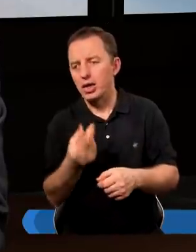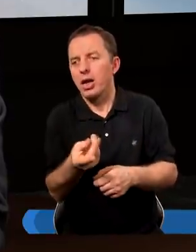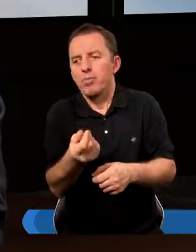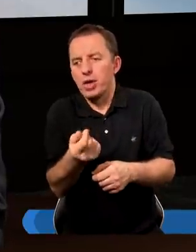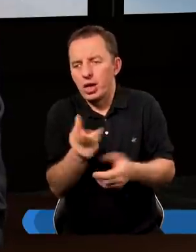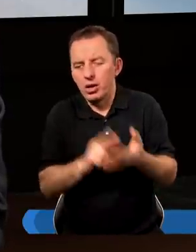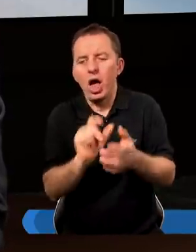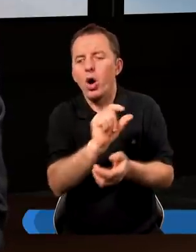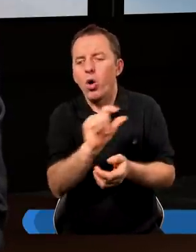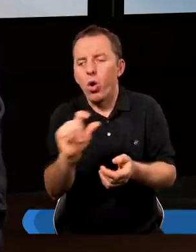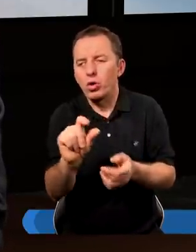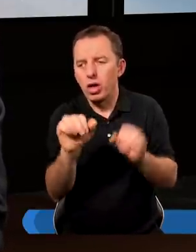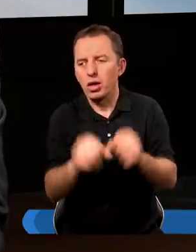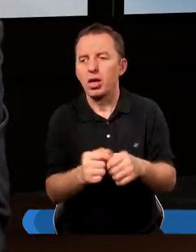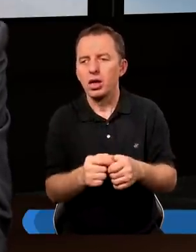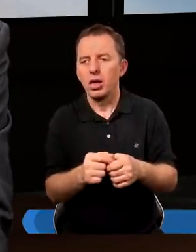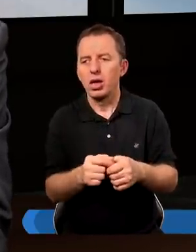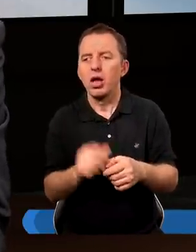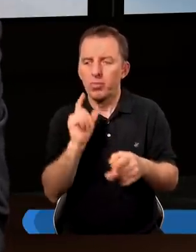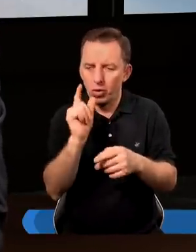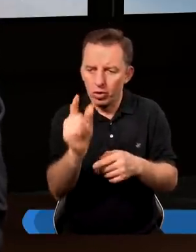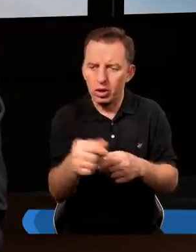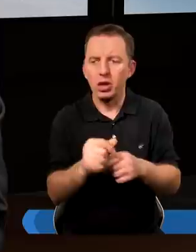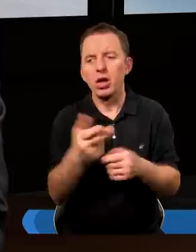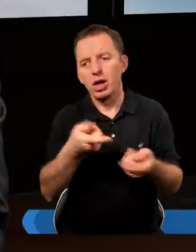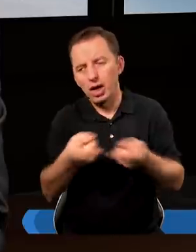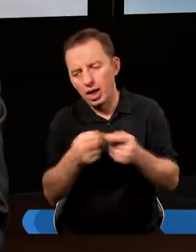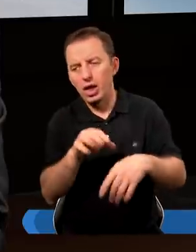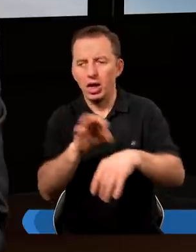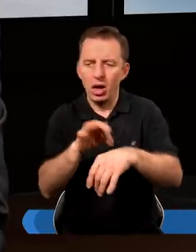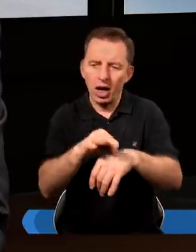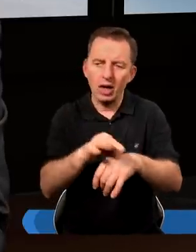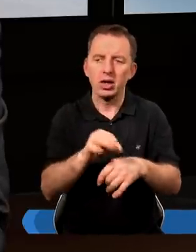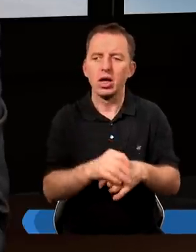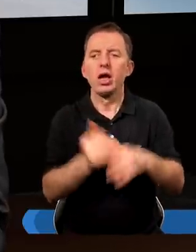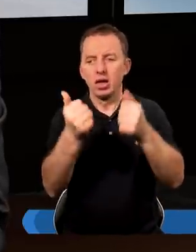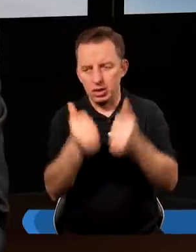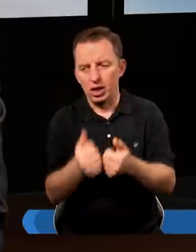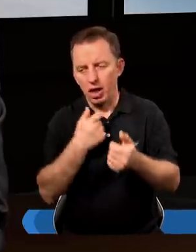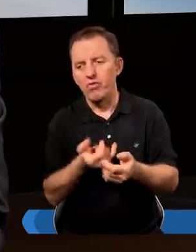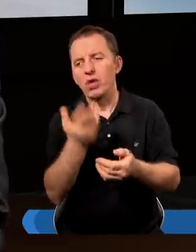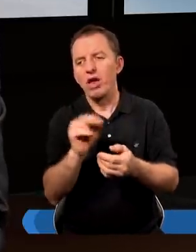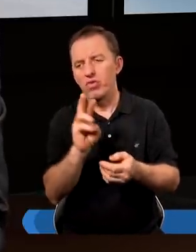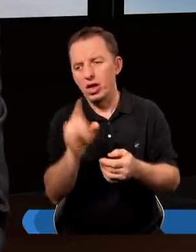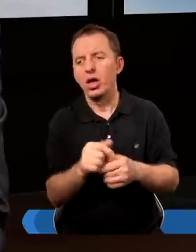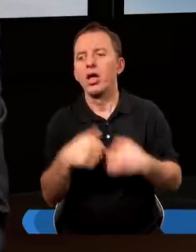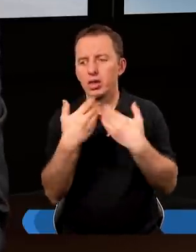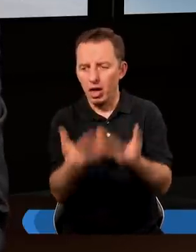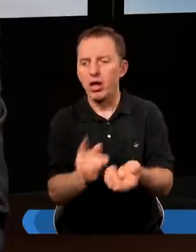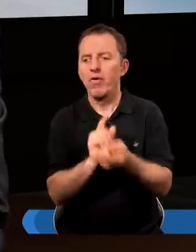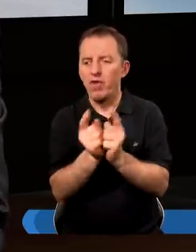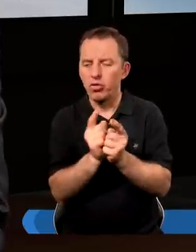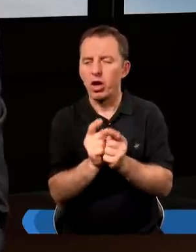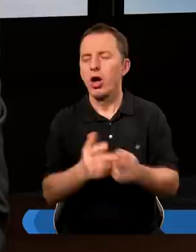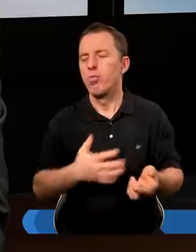pieniądzom na koncie. Że jak zachorujemy, to pójdziemy do dobrej kliniki, do dobrego lekarza, stać nas na wiele. Więc pieniądze